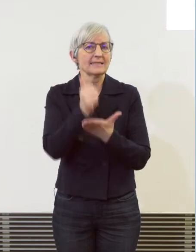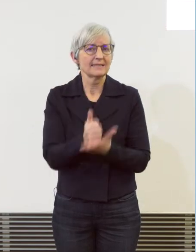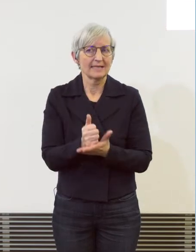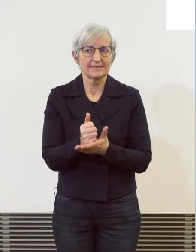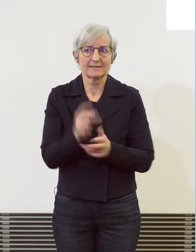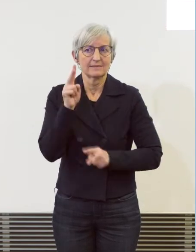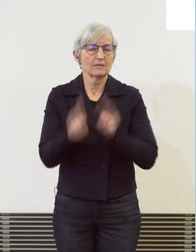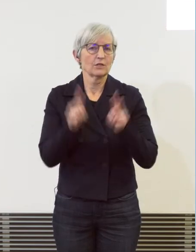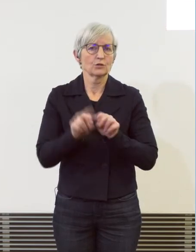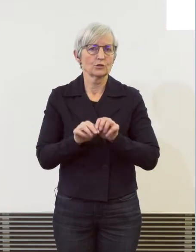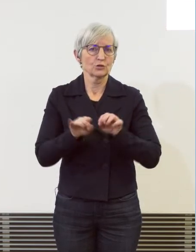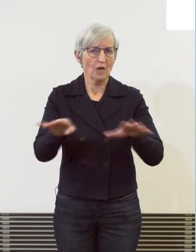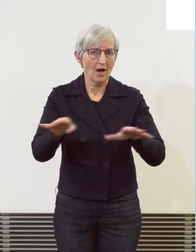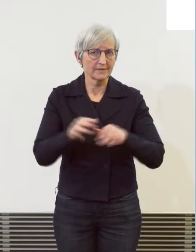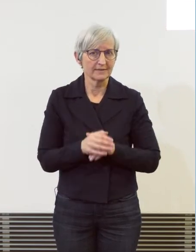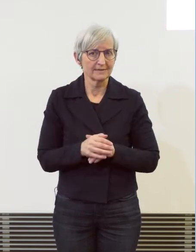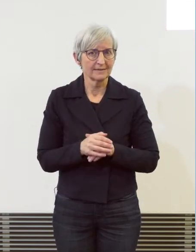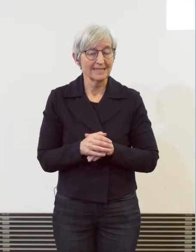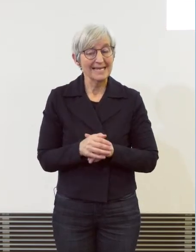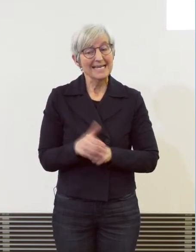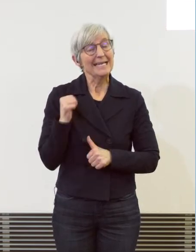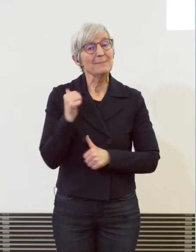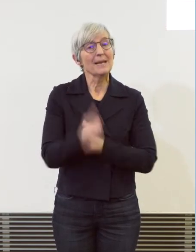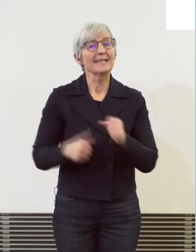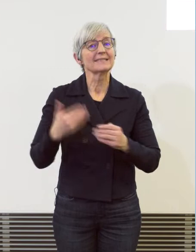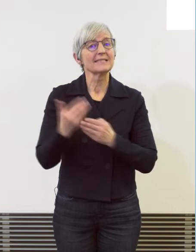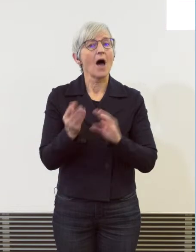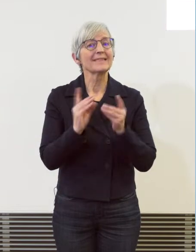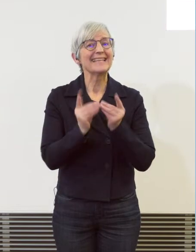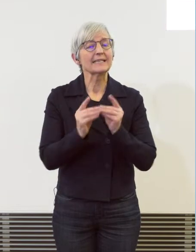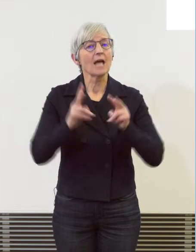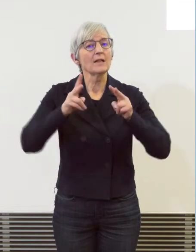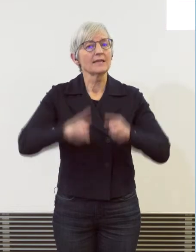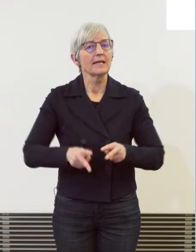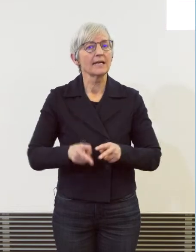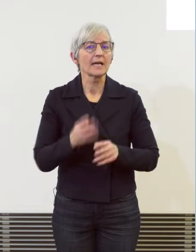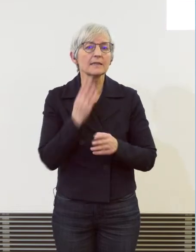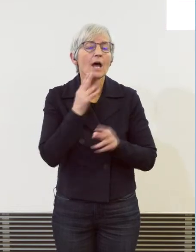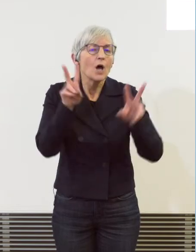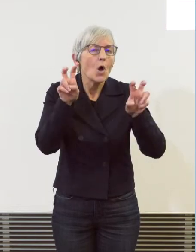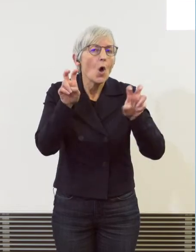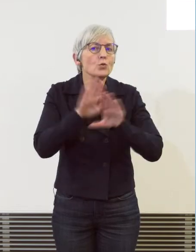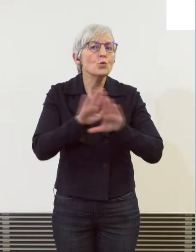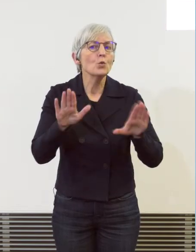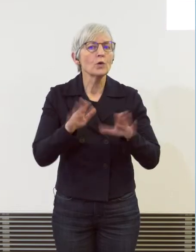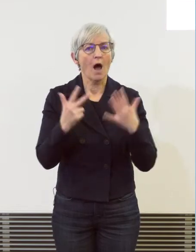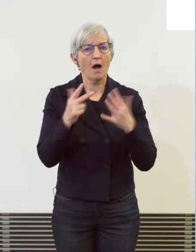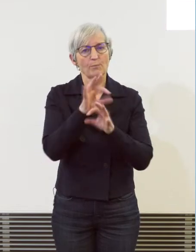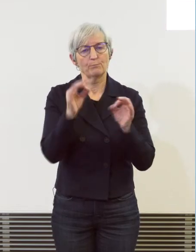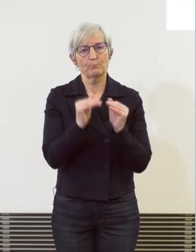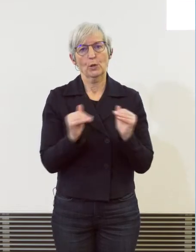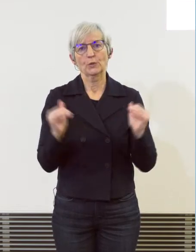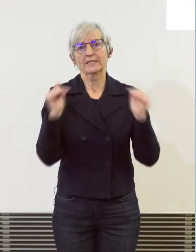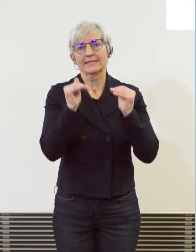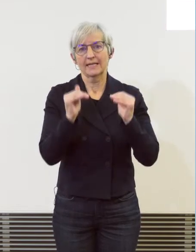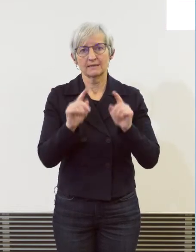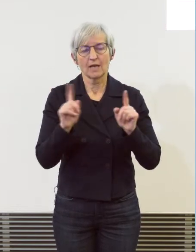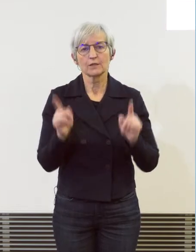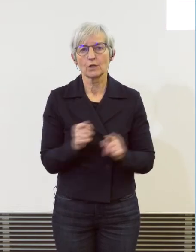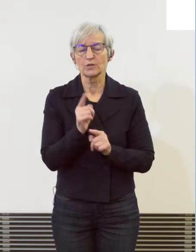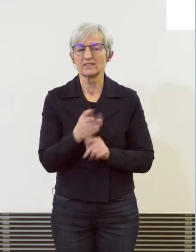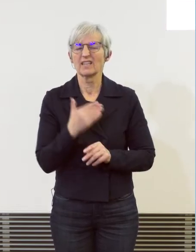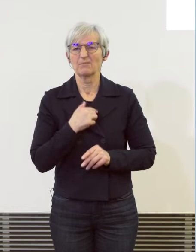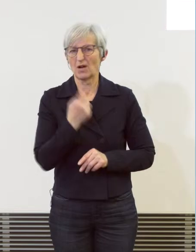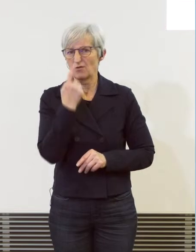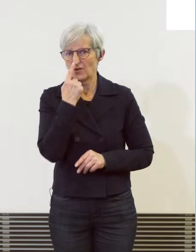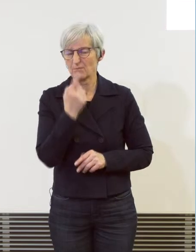praktisch liegt letztes Jahr nur in Anführungszeichen um gut 8% zugenommen haben, müssen wir doch von einer recht hohen Dunkelziffer